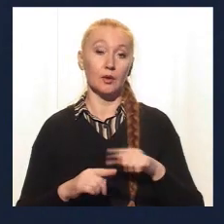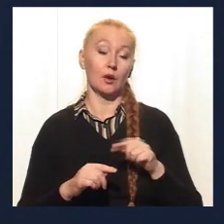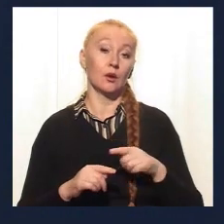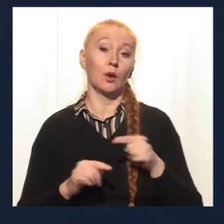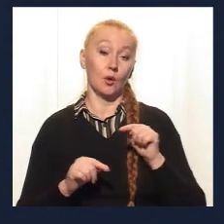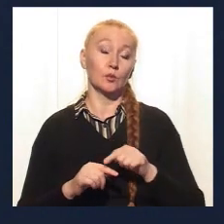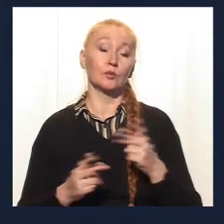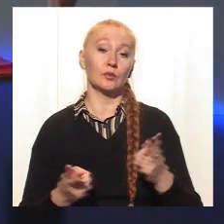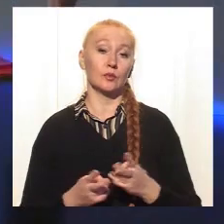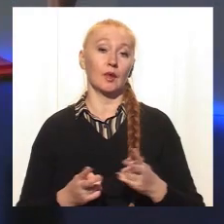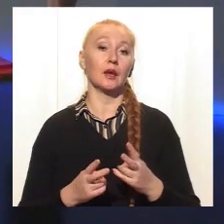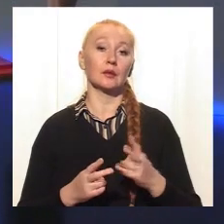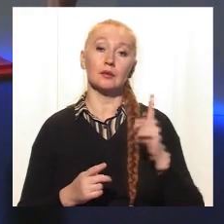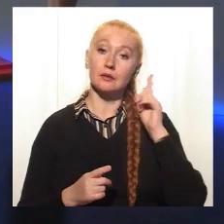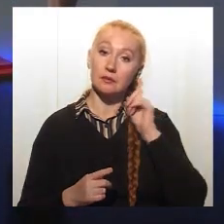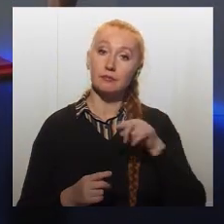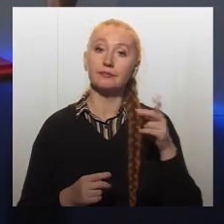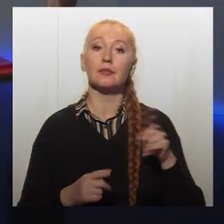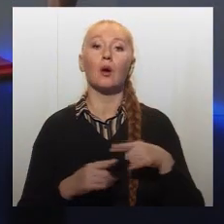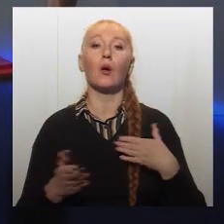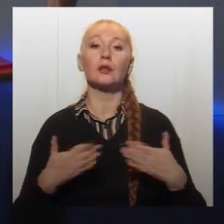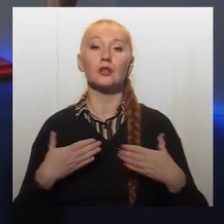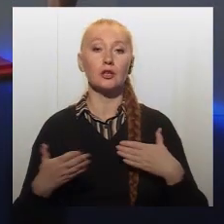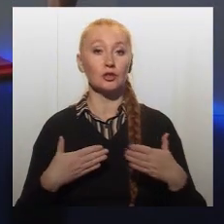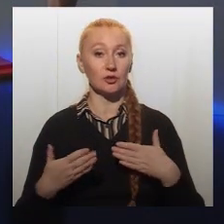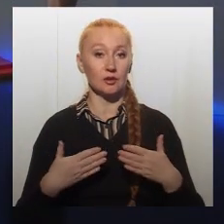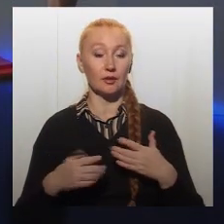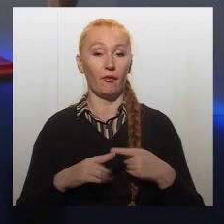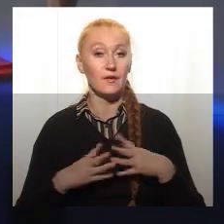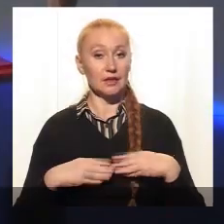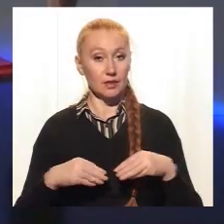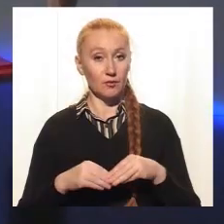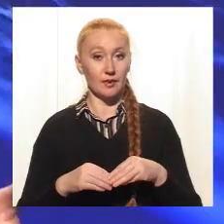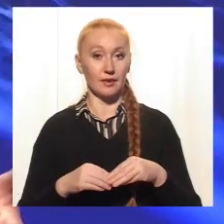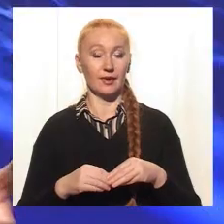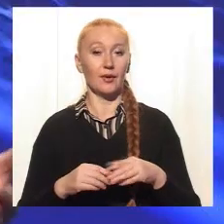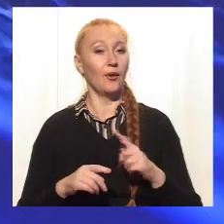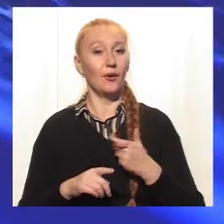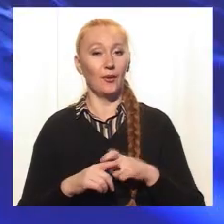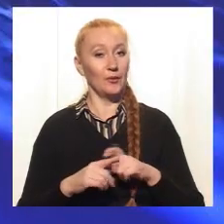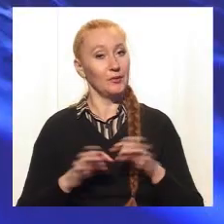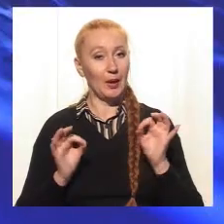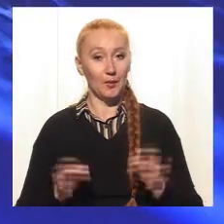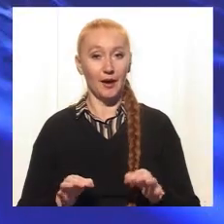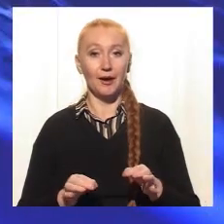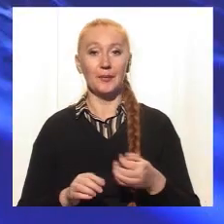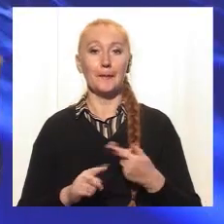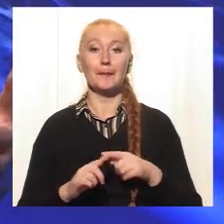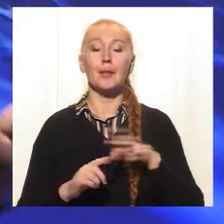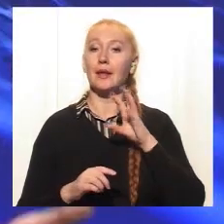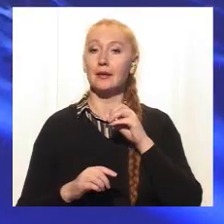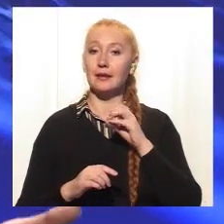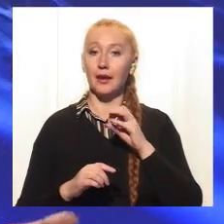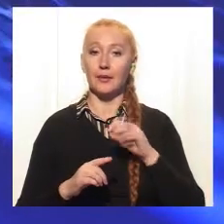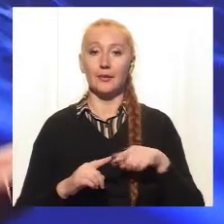теж важливі. Отношення вистроїти в сім'ї з собакою дуже правильне, щоб собака стала